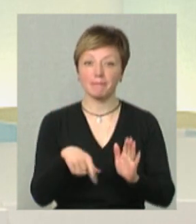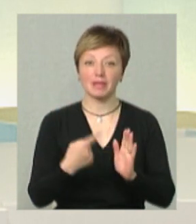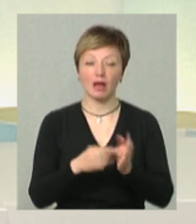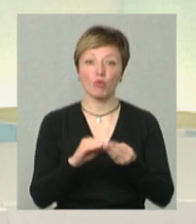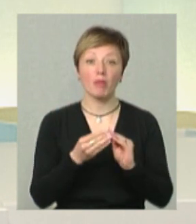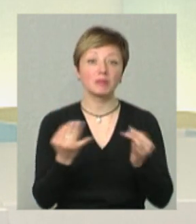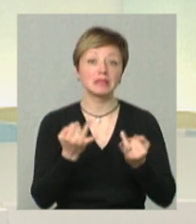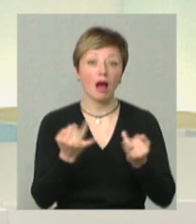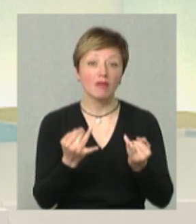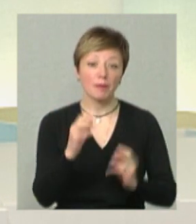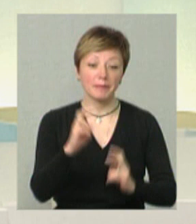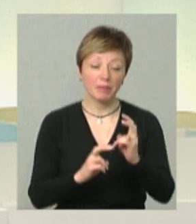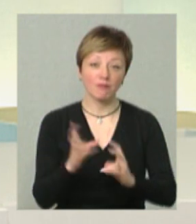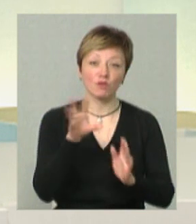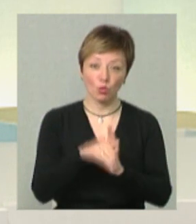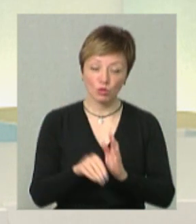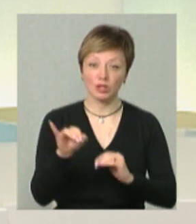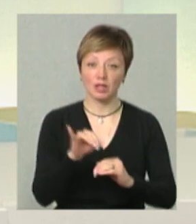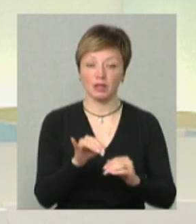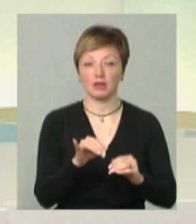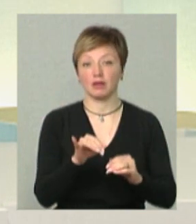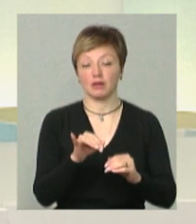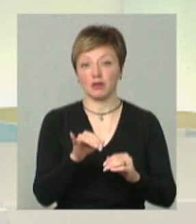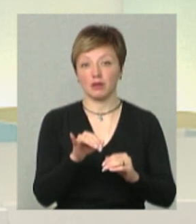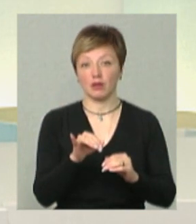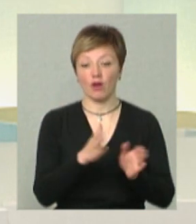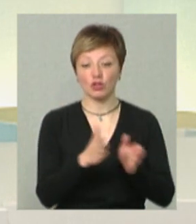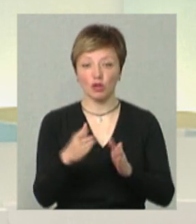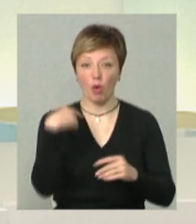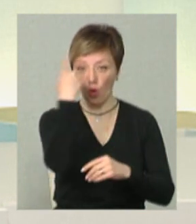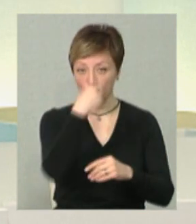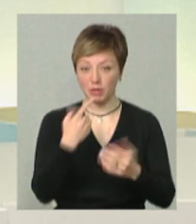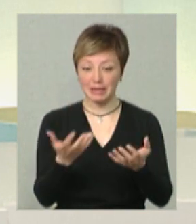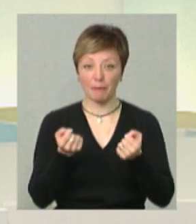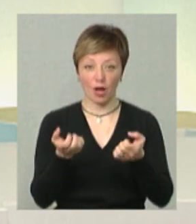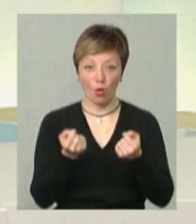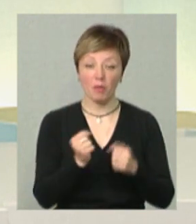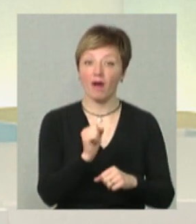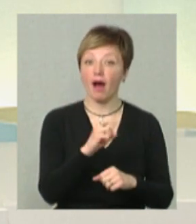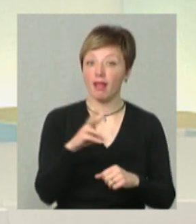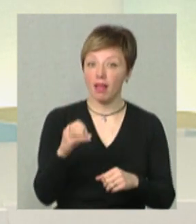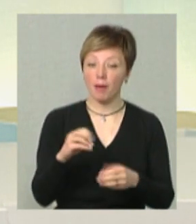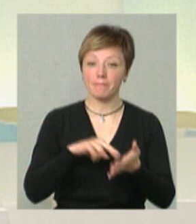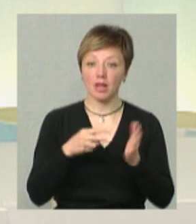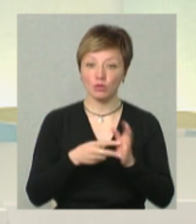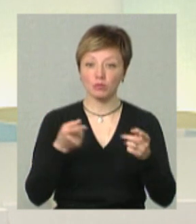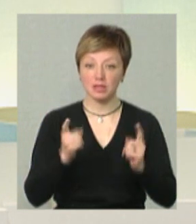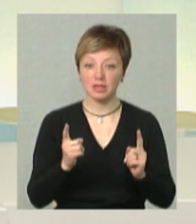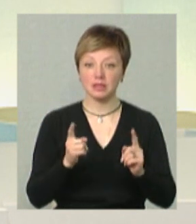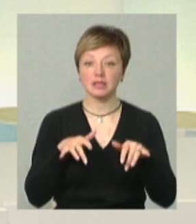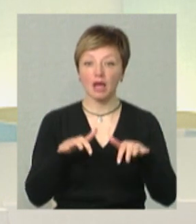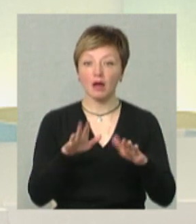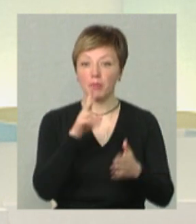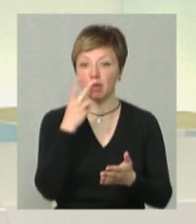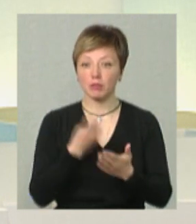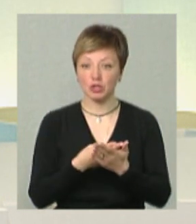які цікавлять підприємства, в тому числі і в режимі особистих прийомів. Однак ми дійсно плануємо захід, який